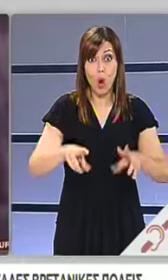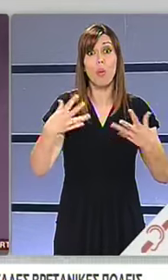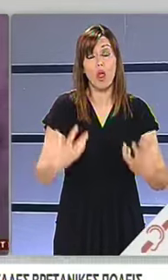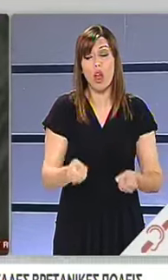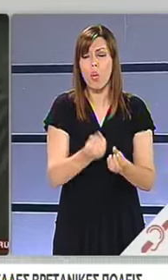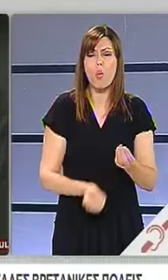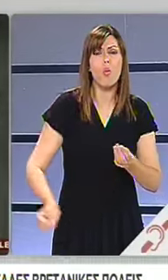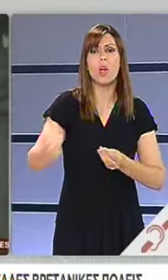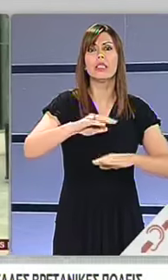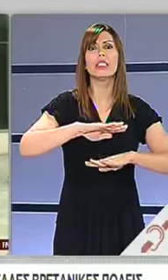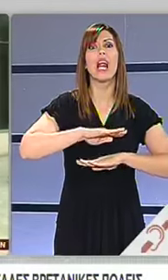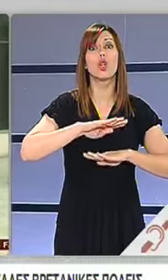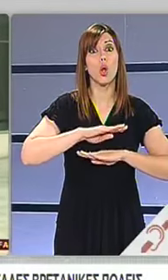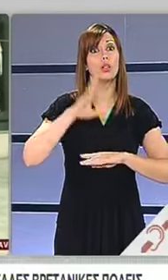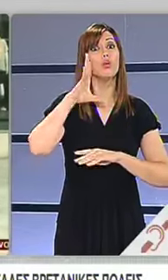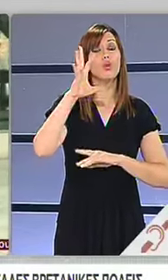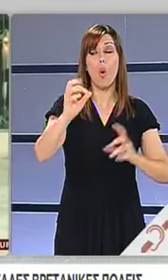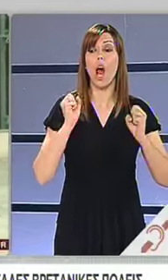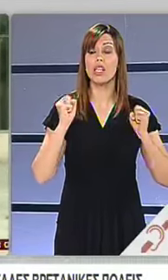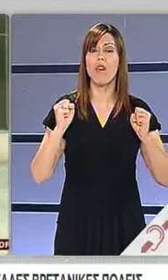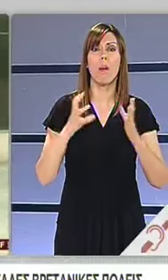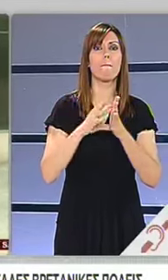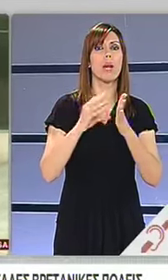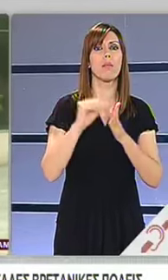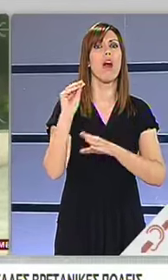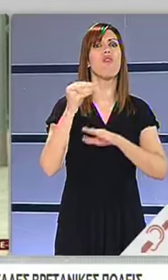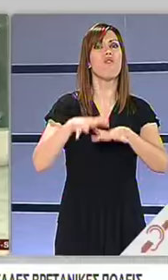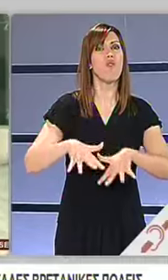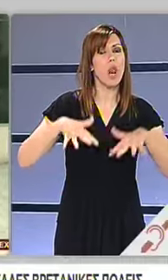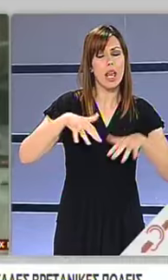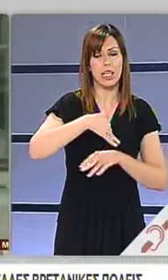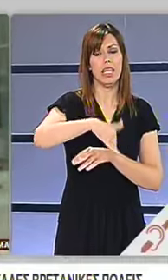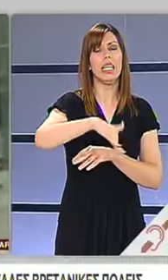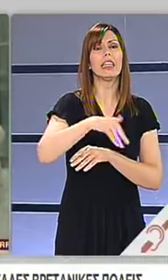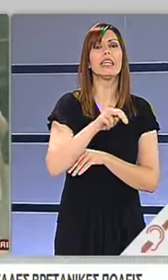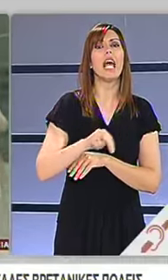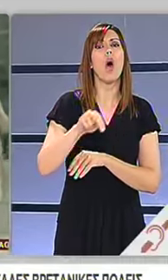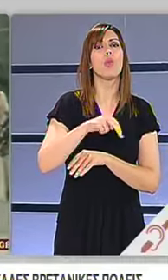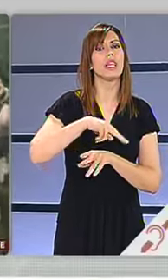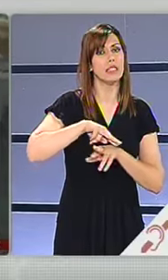πρόσθετη ασφάλεια σε σημεία όπως το Κοινοβούλιο, η Downing Street και το παλάτι του Buckingham.